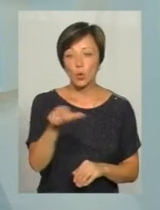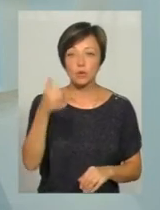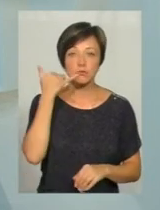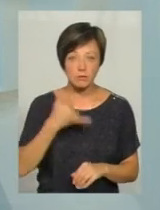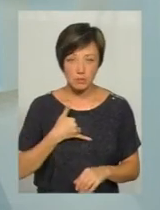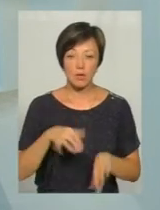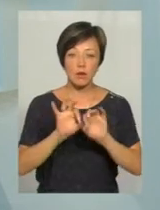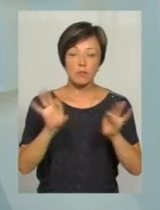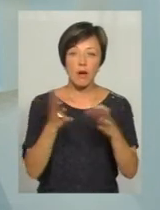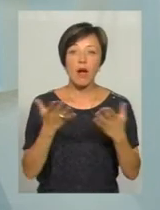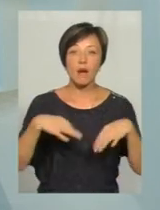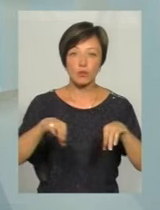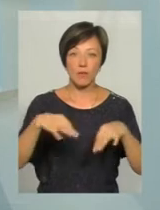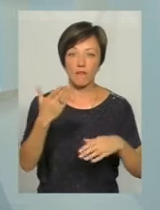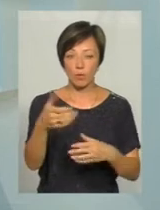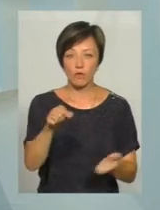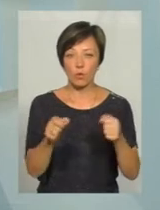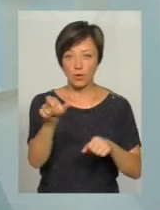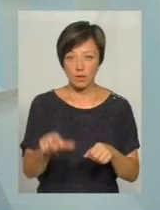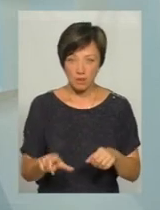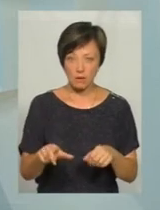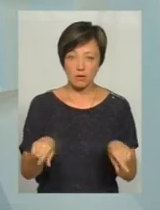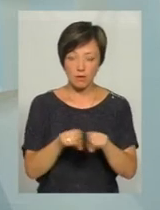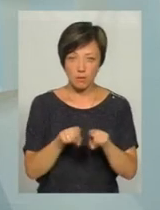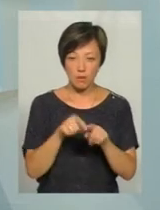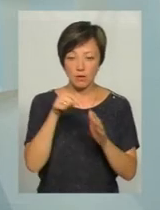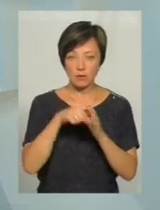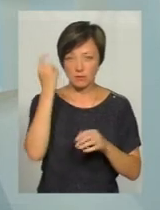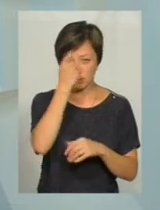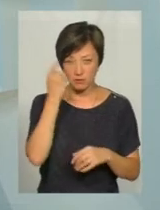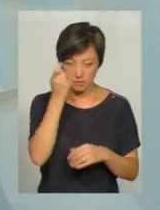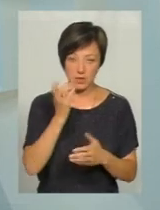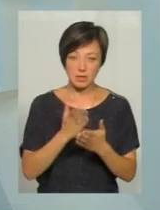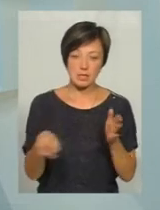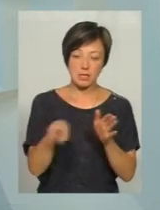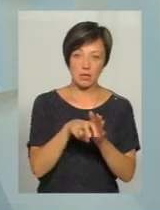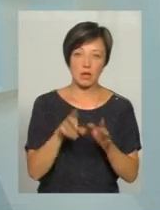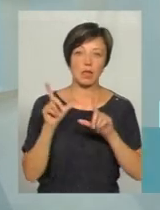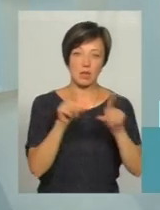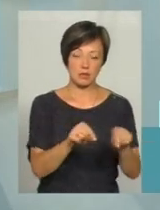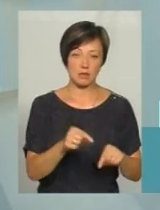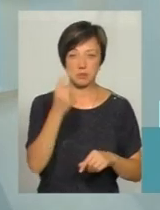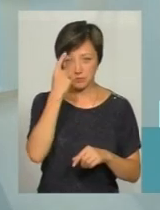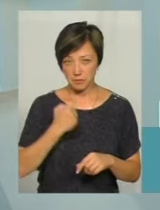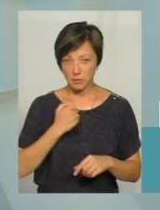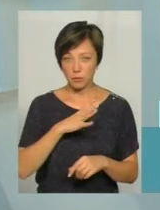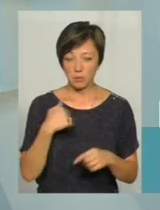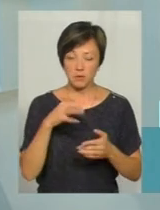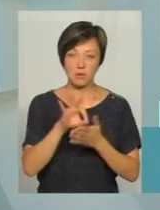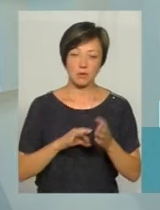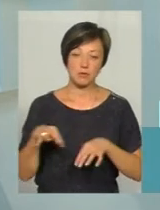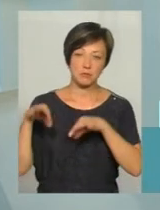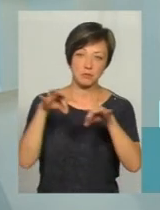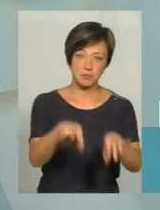сказали опис автомобіля, що от водій на такому автомобілі з ознаками алкогольного сп'яніння сідає за кермом та їде. Все,